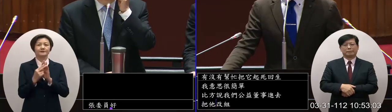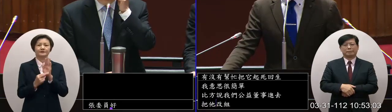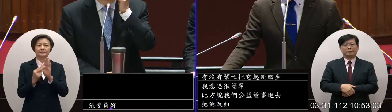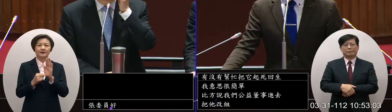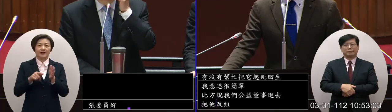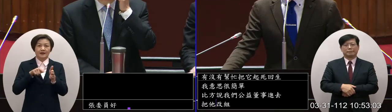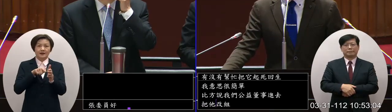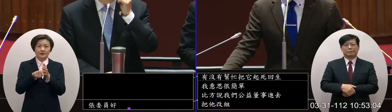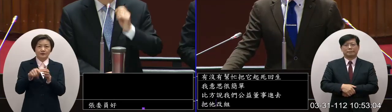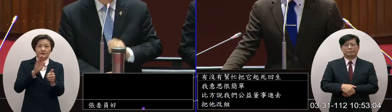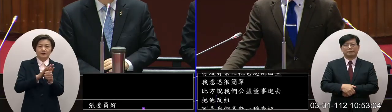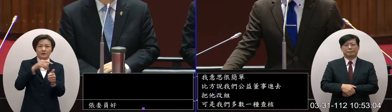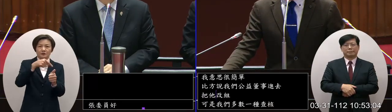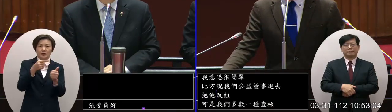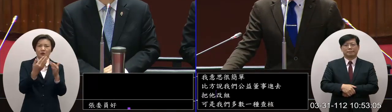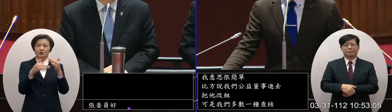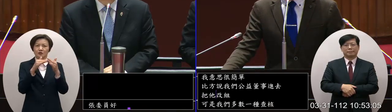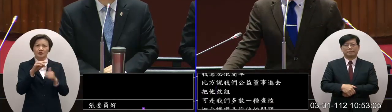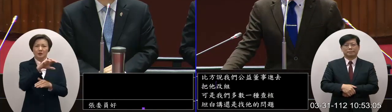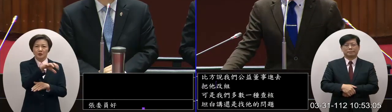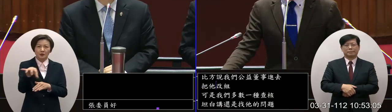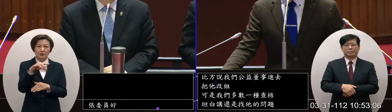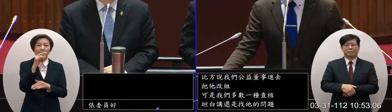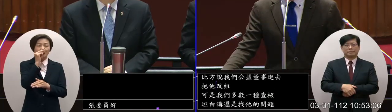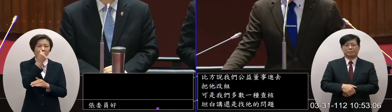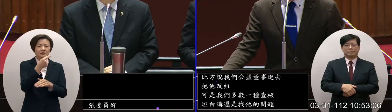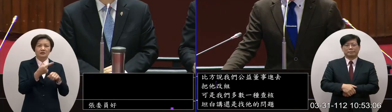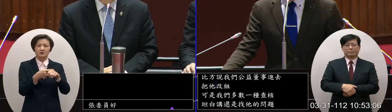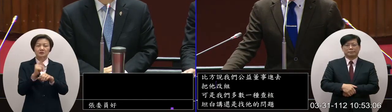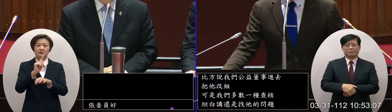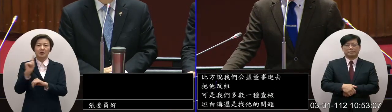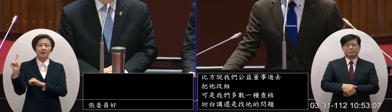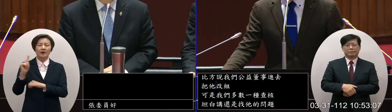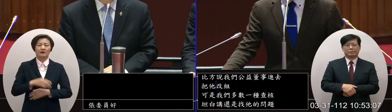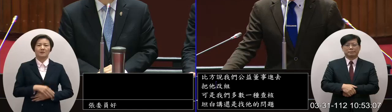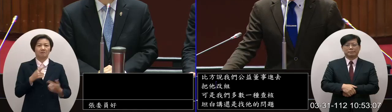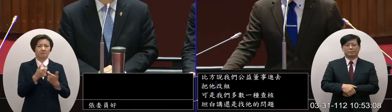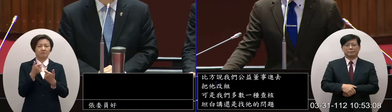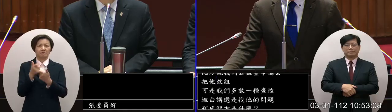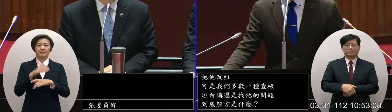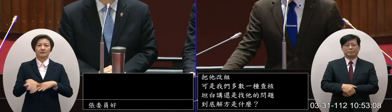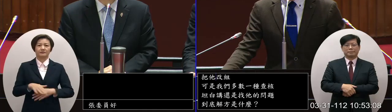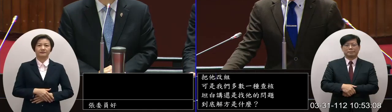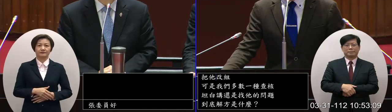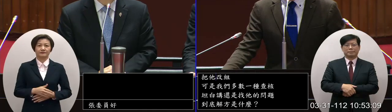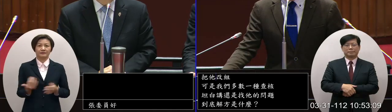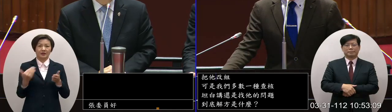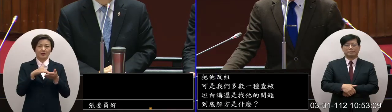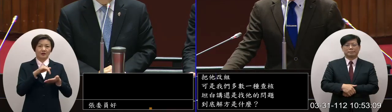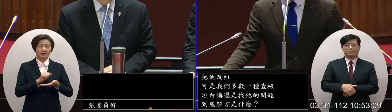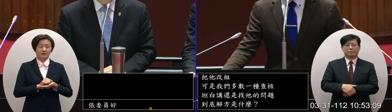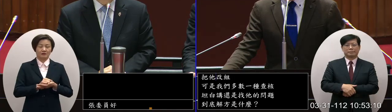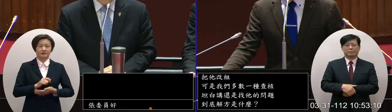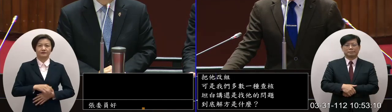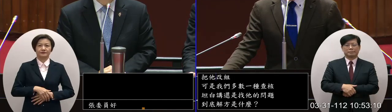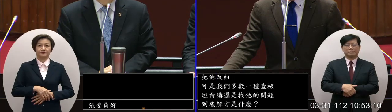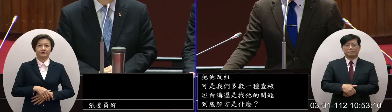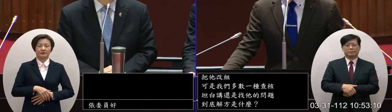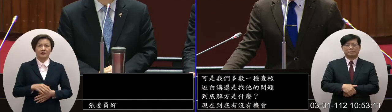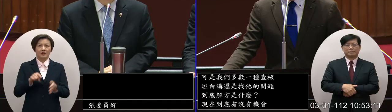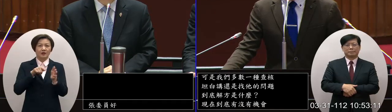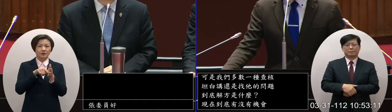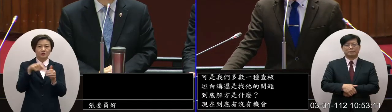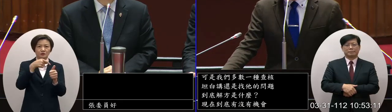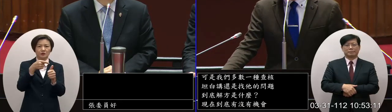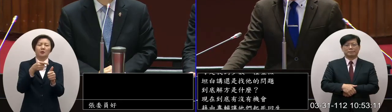專服的這些學校的特性而定那到目前為止大部分的專服的學校呢確實問題